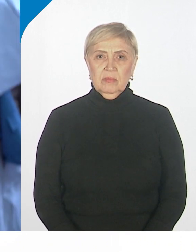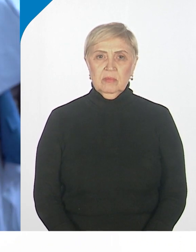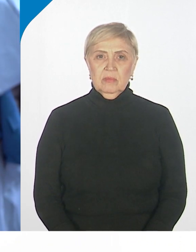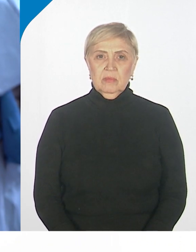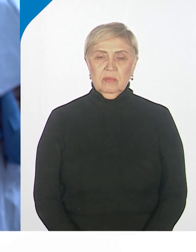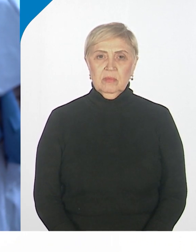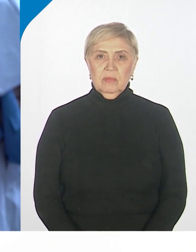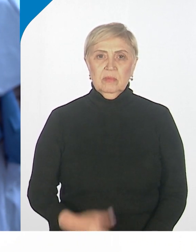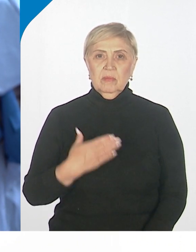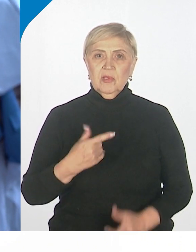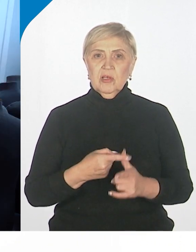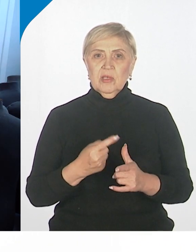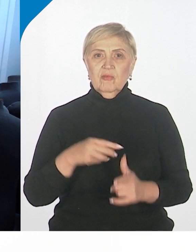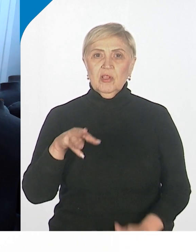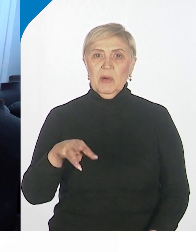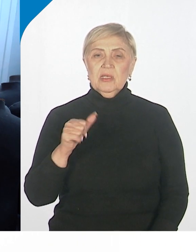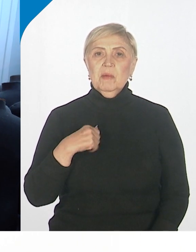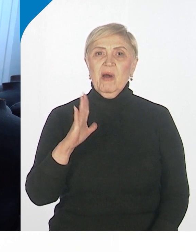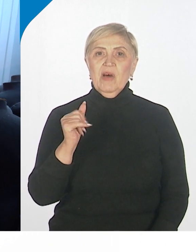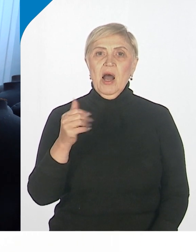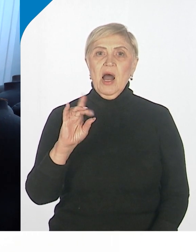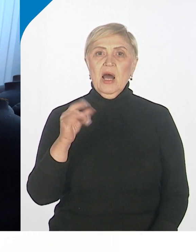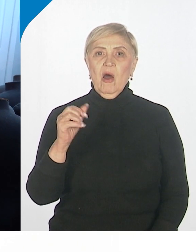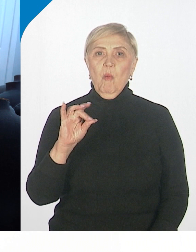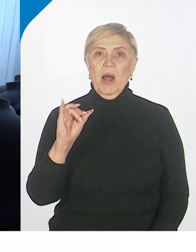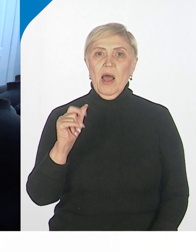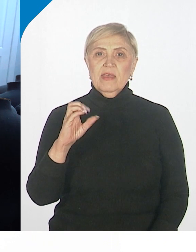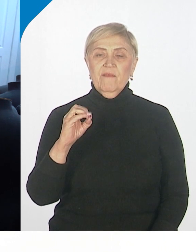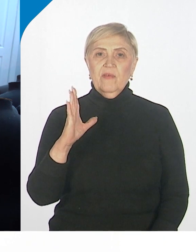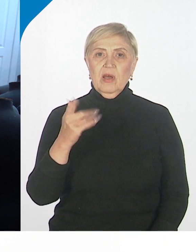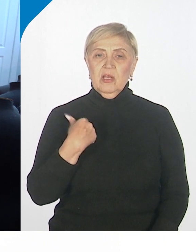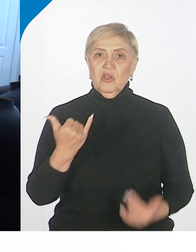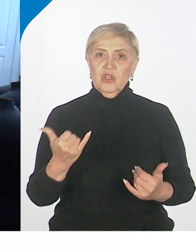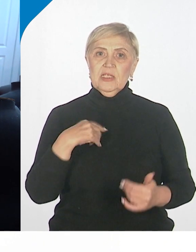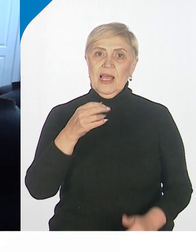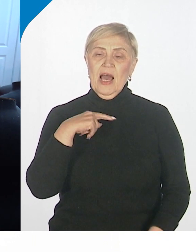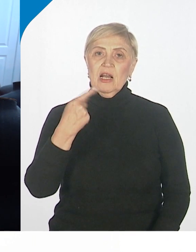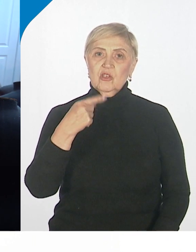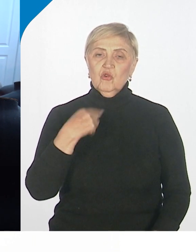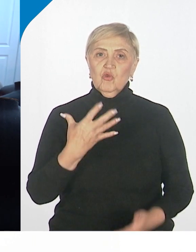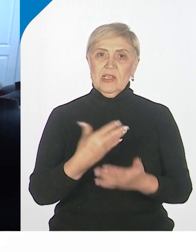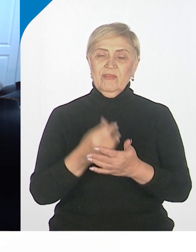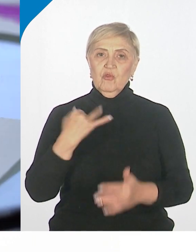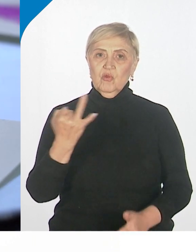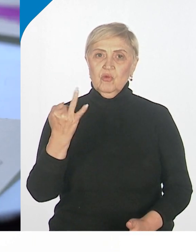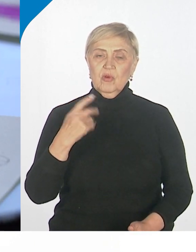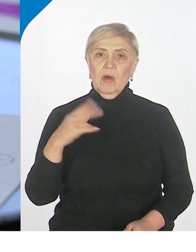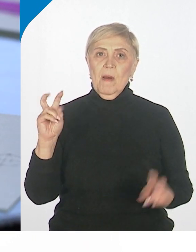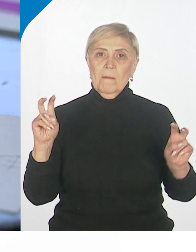Меня зовут Максим Верупаев. Сейчас я расскажу свою историю. Проект «Хабарос. Сильные люди».